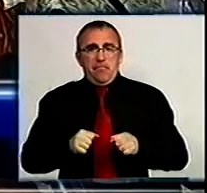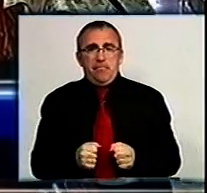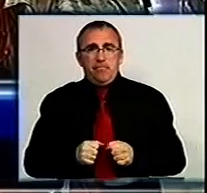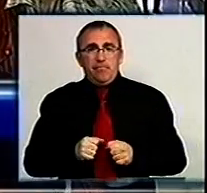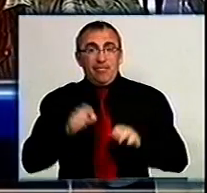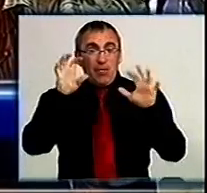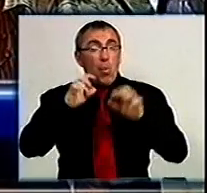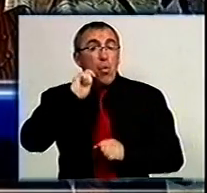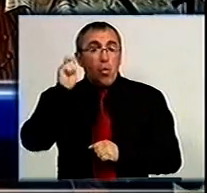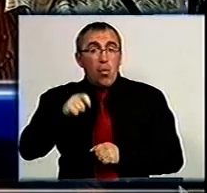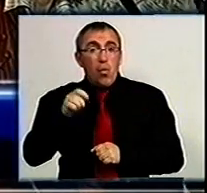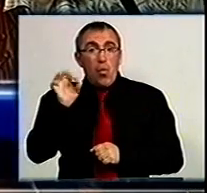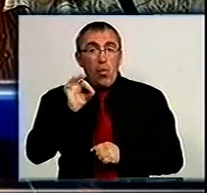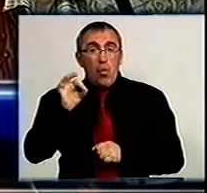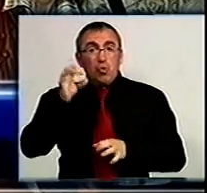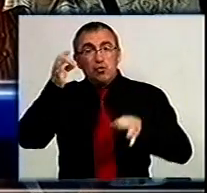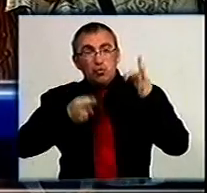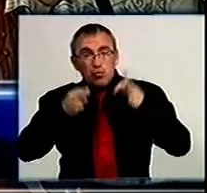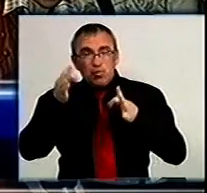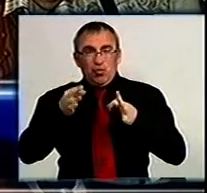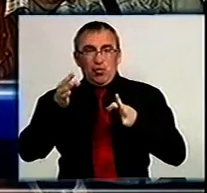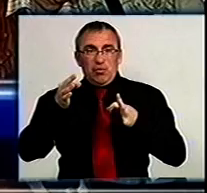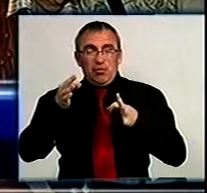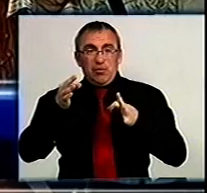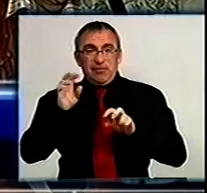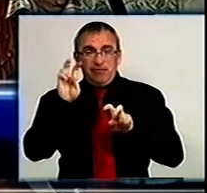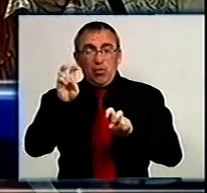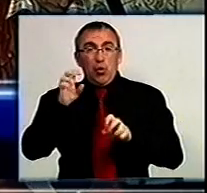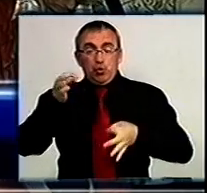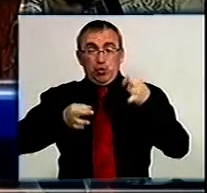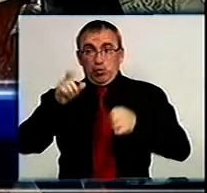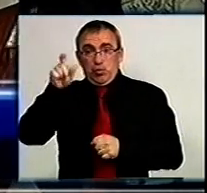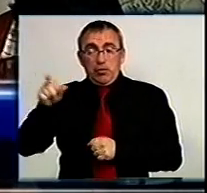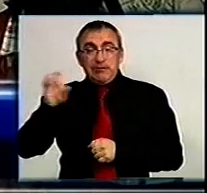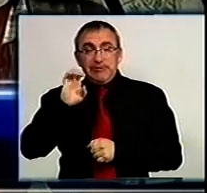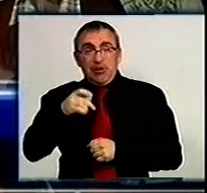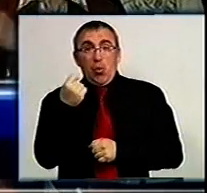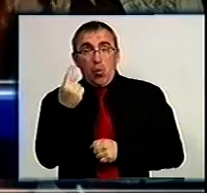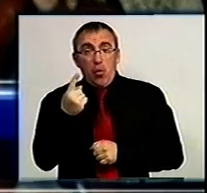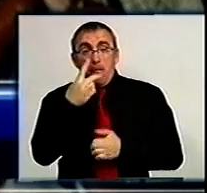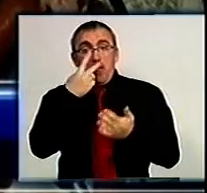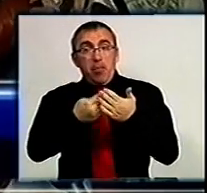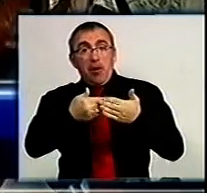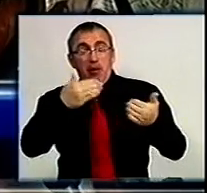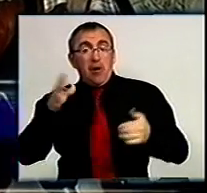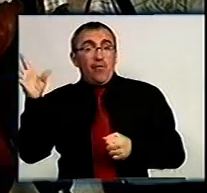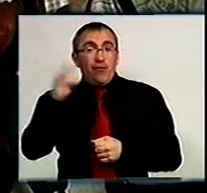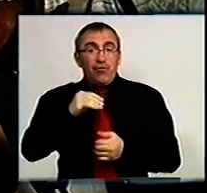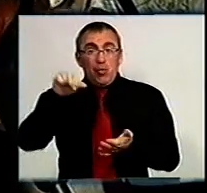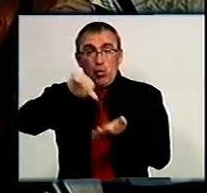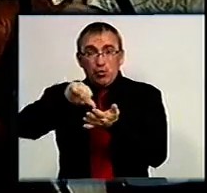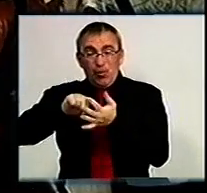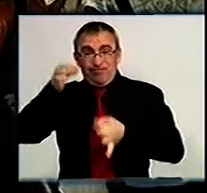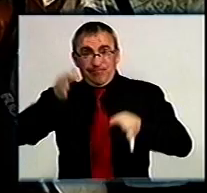України, саме закон України по судову стріту статус суддів, стаття 11, яка передбачає, що всі учасники судового